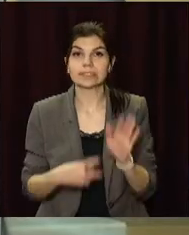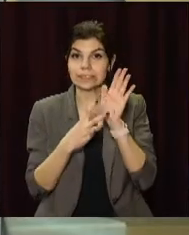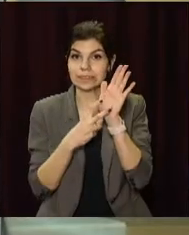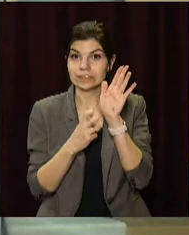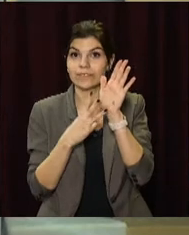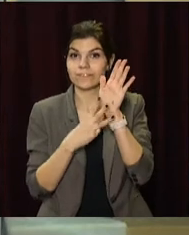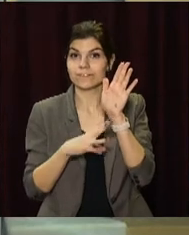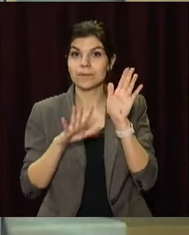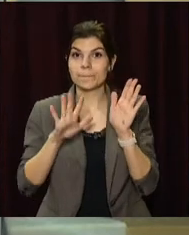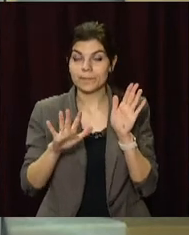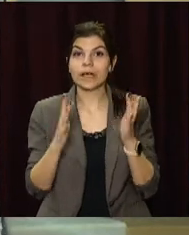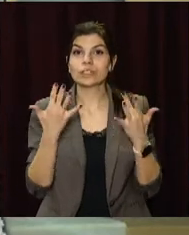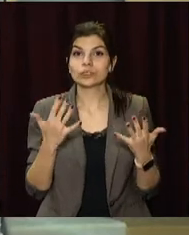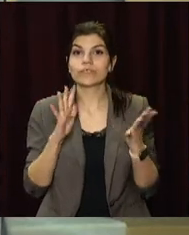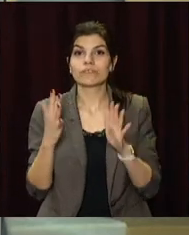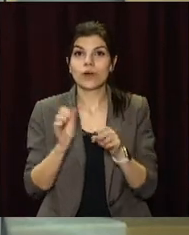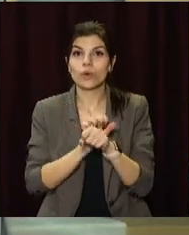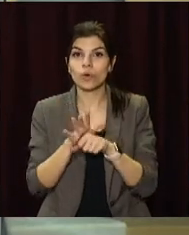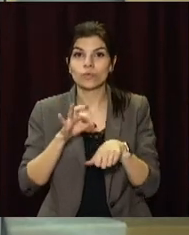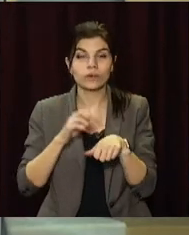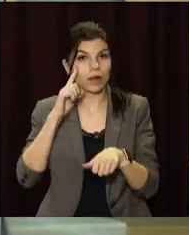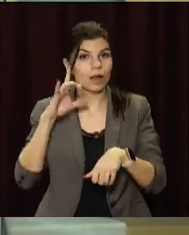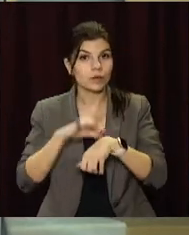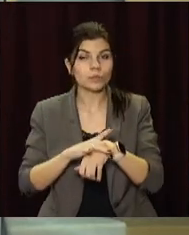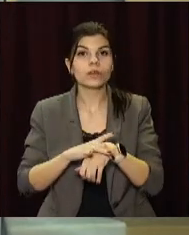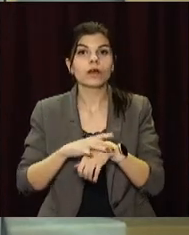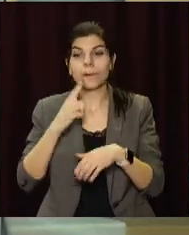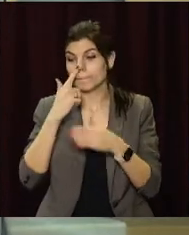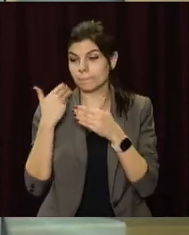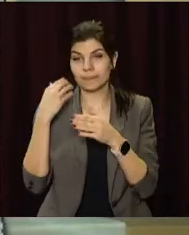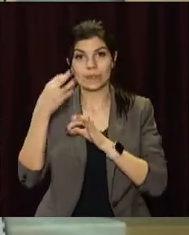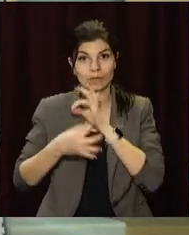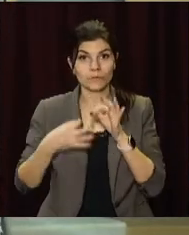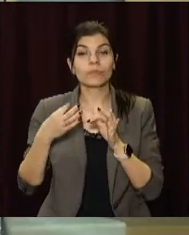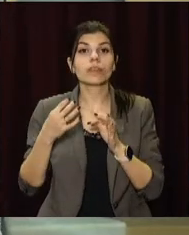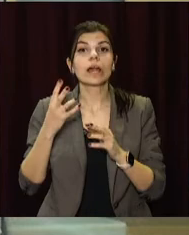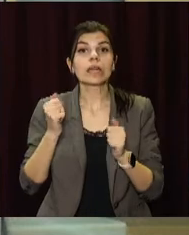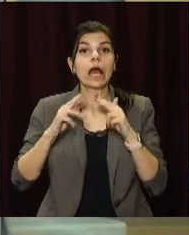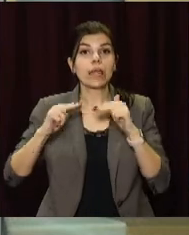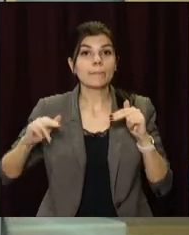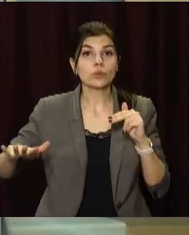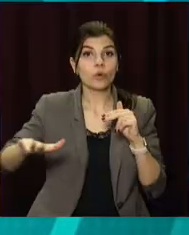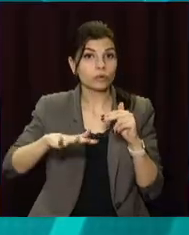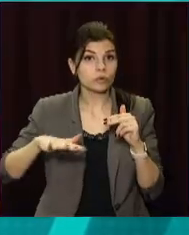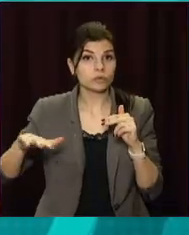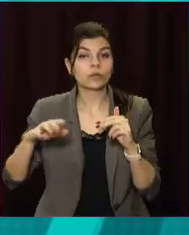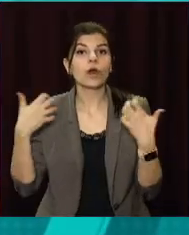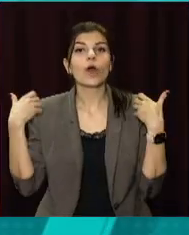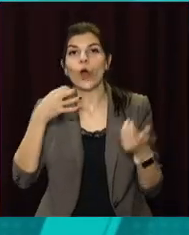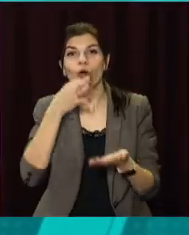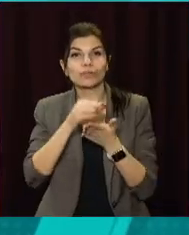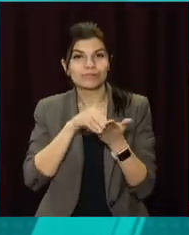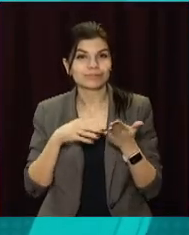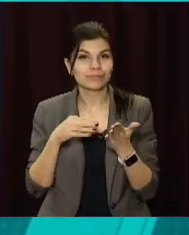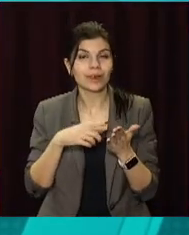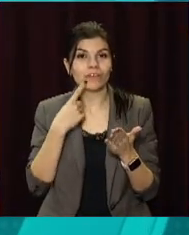785 стільки нових випадків корони зафіксували за попередню добу на Дніпропетровщині. За даними обласного департаменту охорони здоров'я,